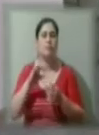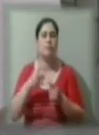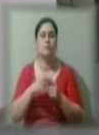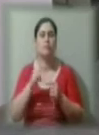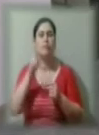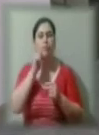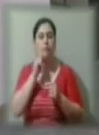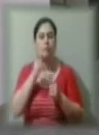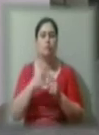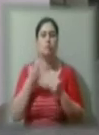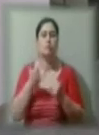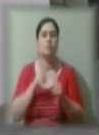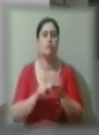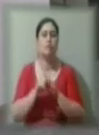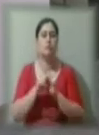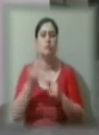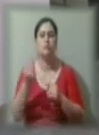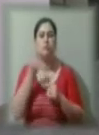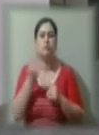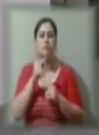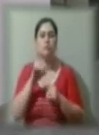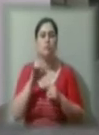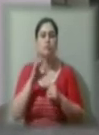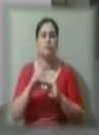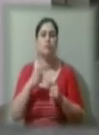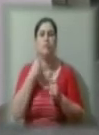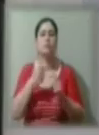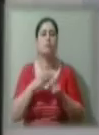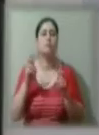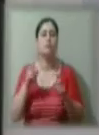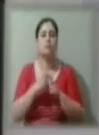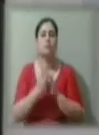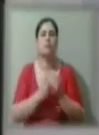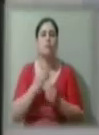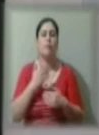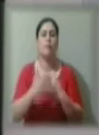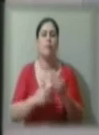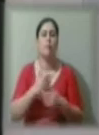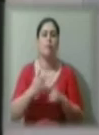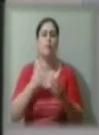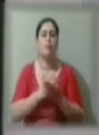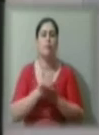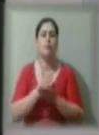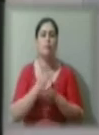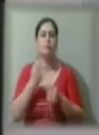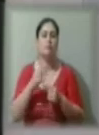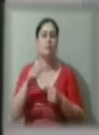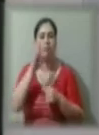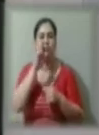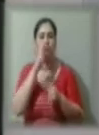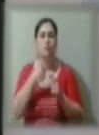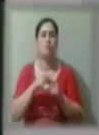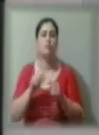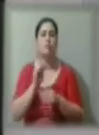розпочався цікавий процес. Називає його зміна поколінь в політиці і в державі. Додає, перемога буде за